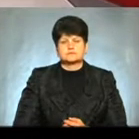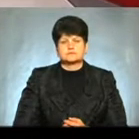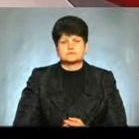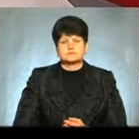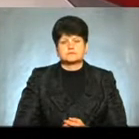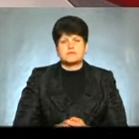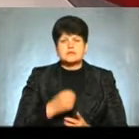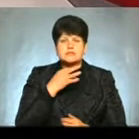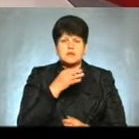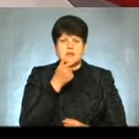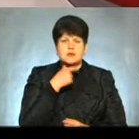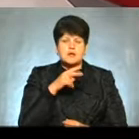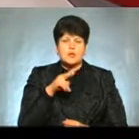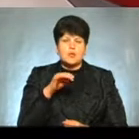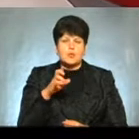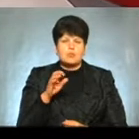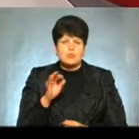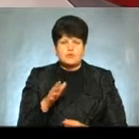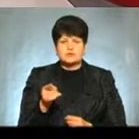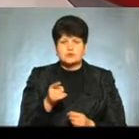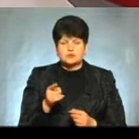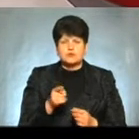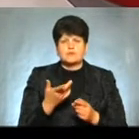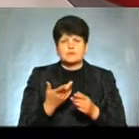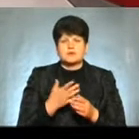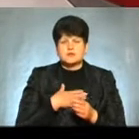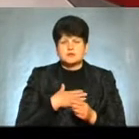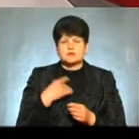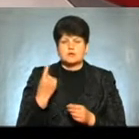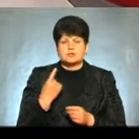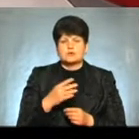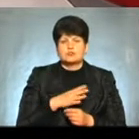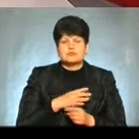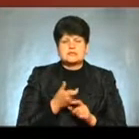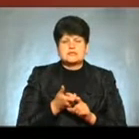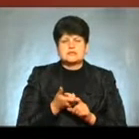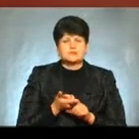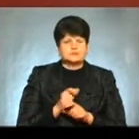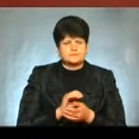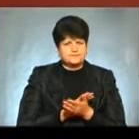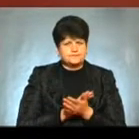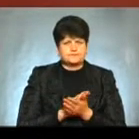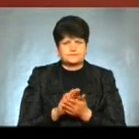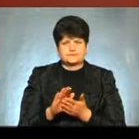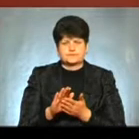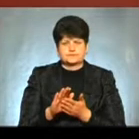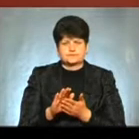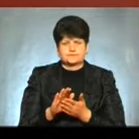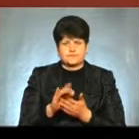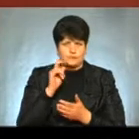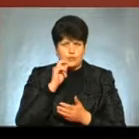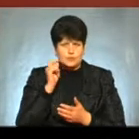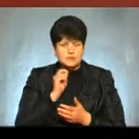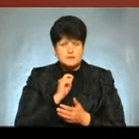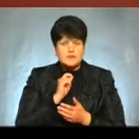Як сказала пані Любов в своєму коментарі Тернопіль на цей час, взагалі, нашу область були найекологічнішою частиною України Але